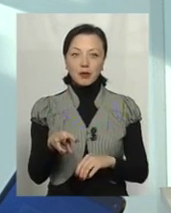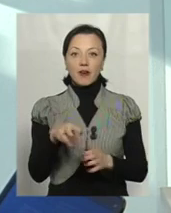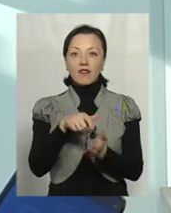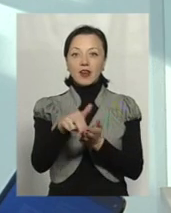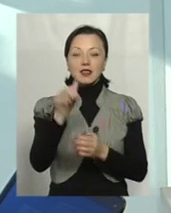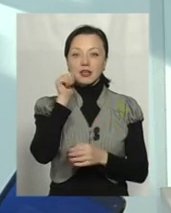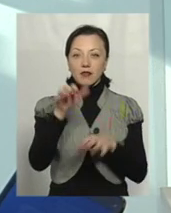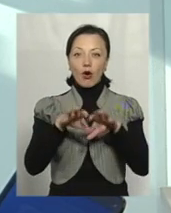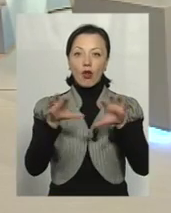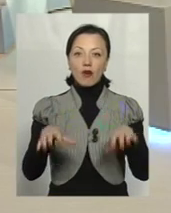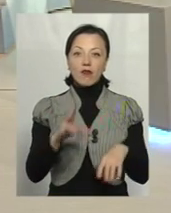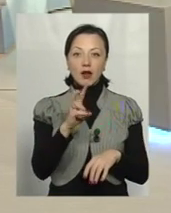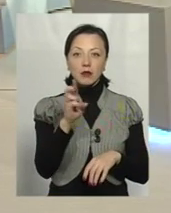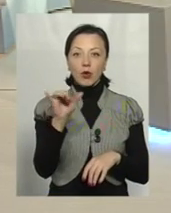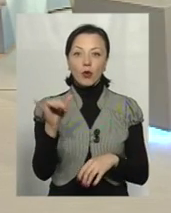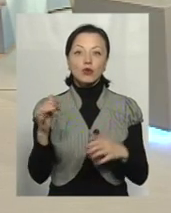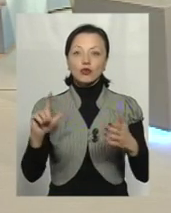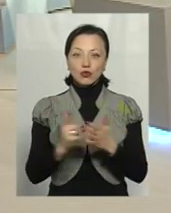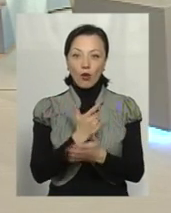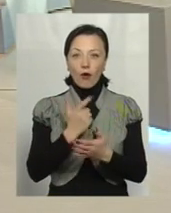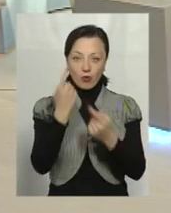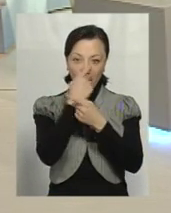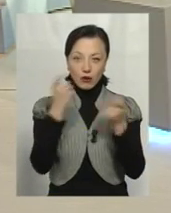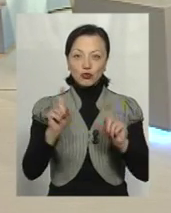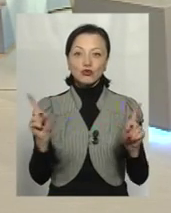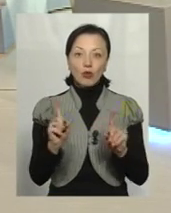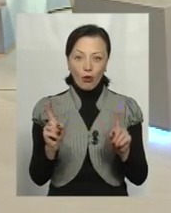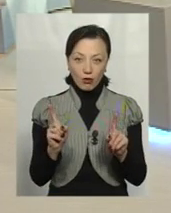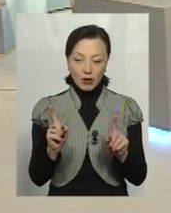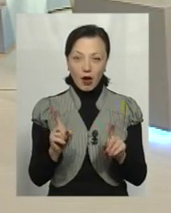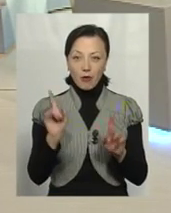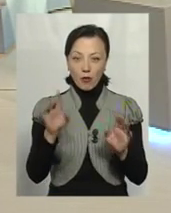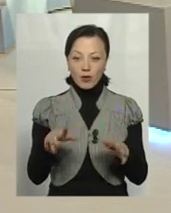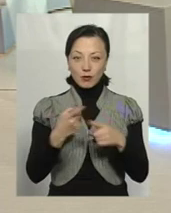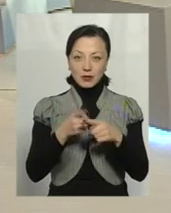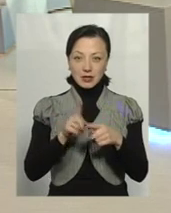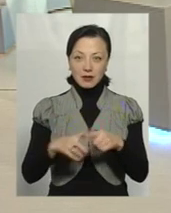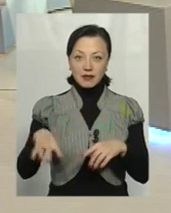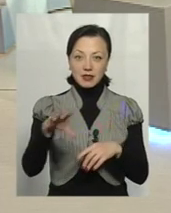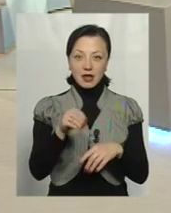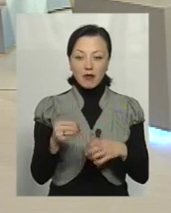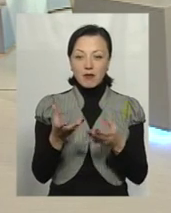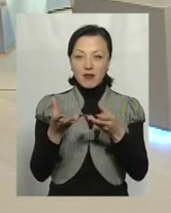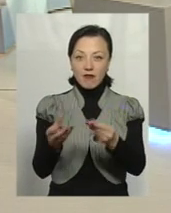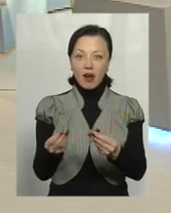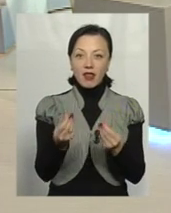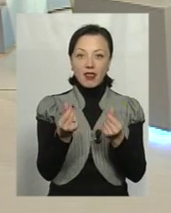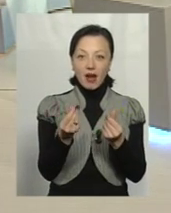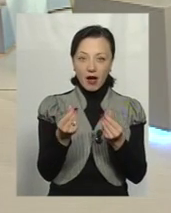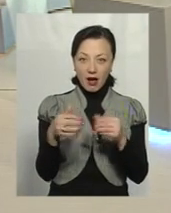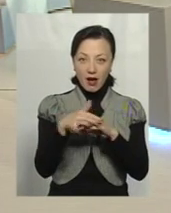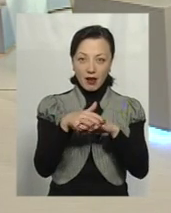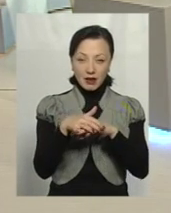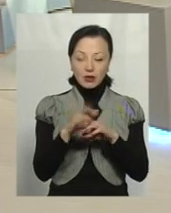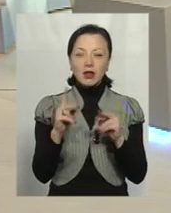НБУ завтра і який перл черговий вона видасть, а потім це виходить на ринок валютний чи фінансовий, то як в